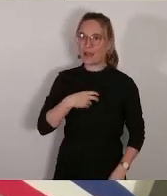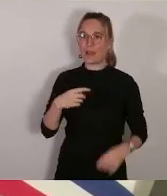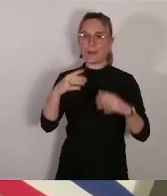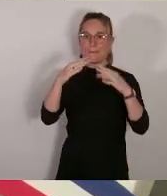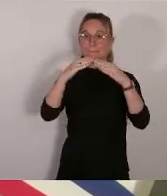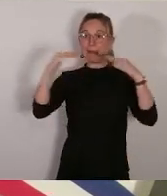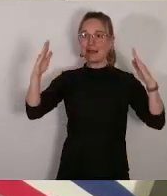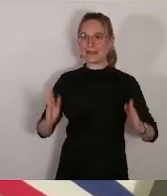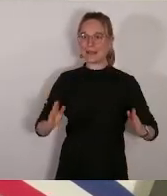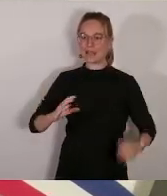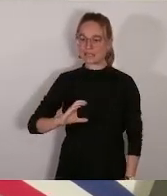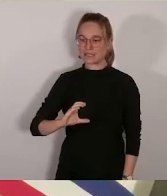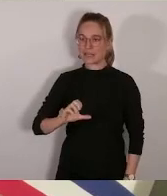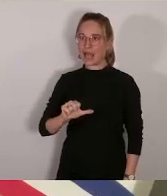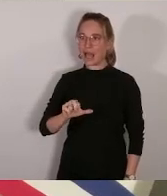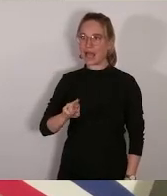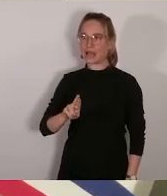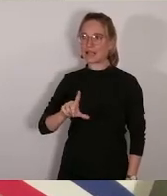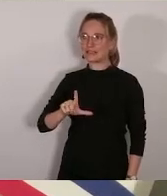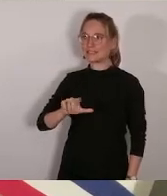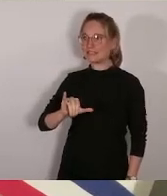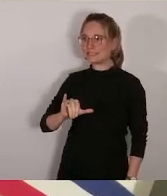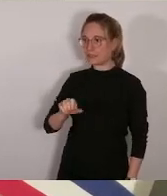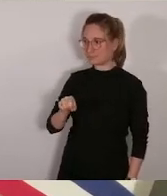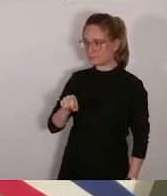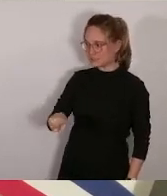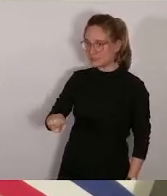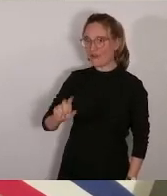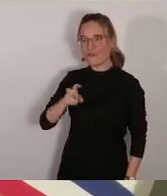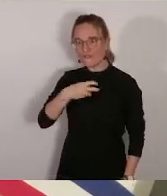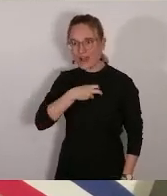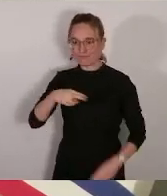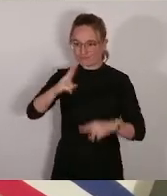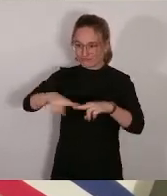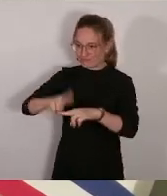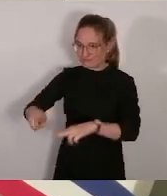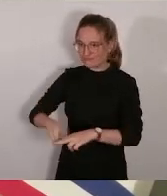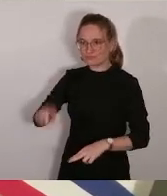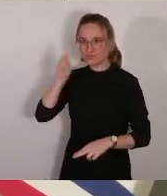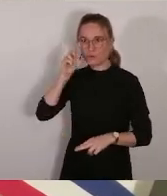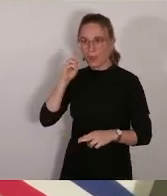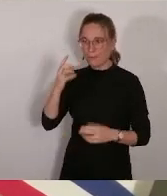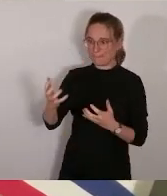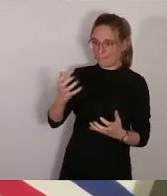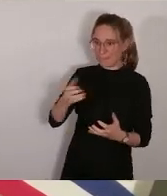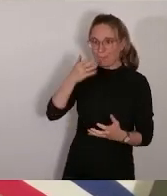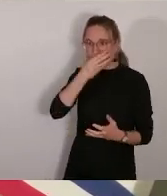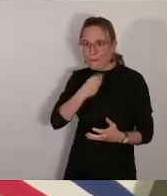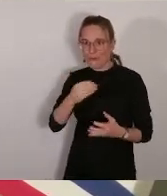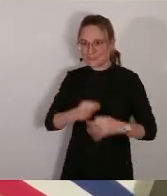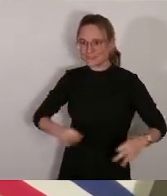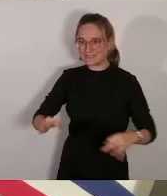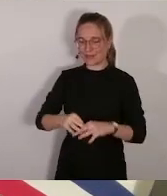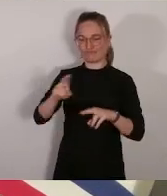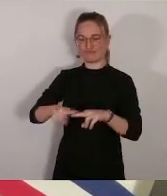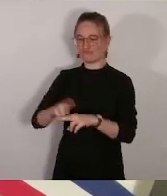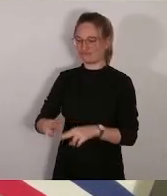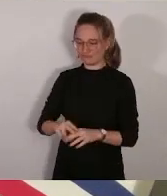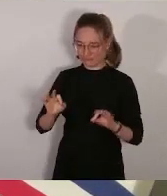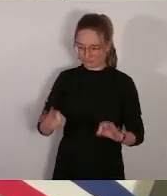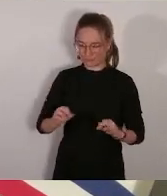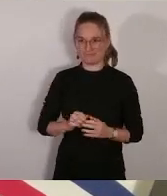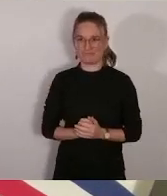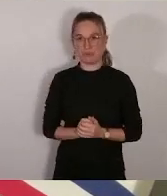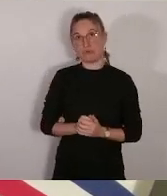les locaux du conservatoire avec de très belles salles qu'il faut réhabiliter. Et donc voilà un aperçu des opérations